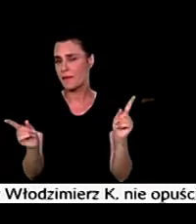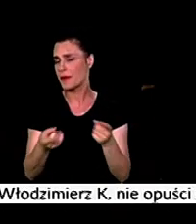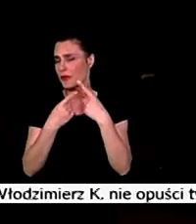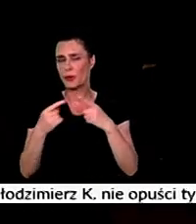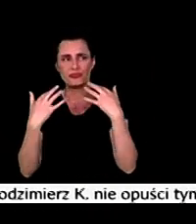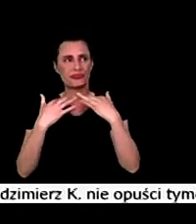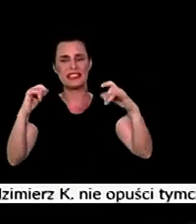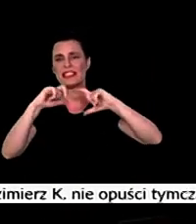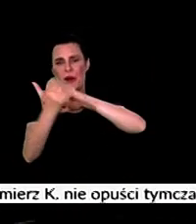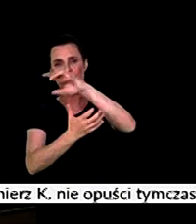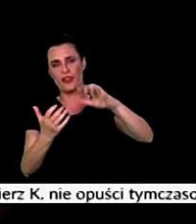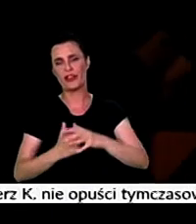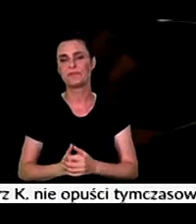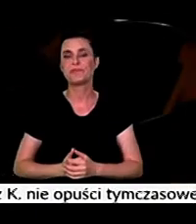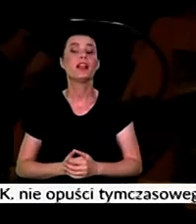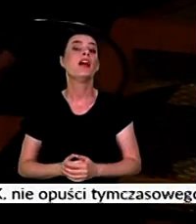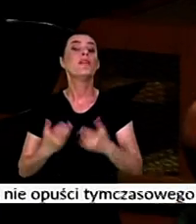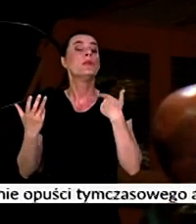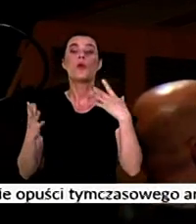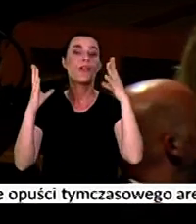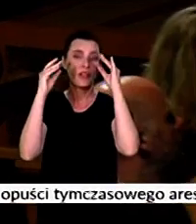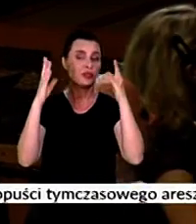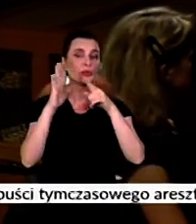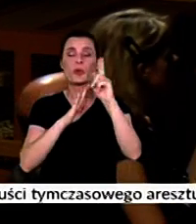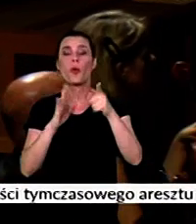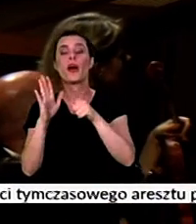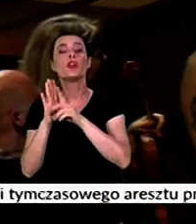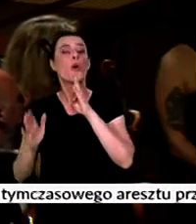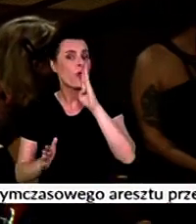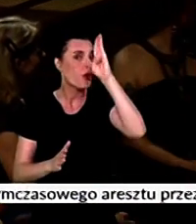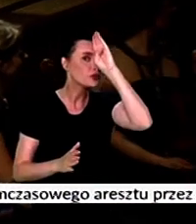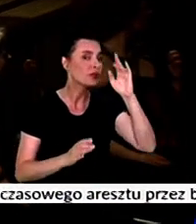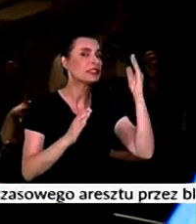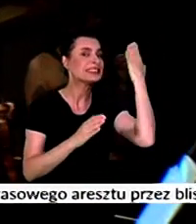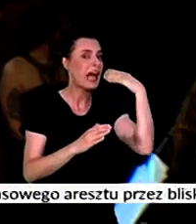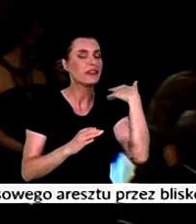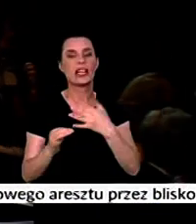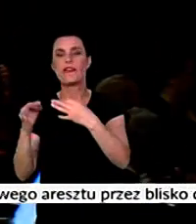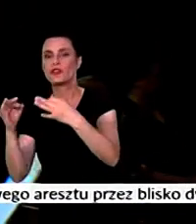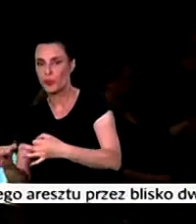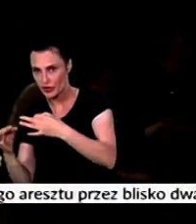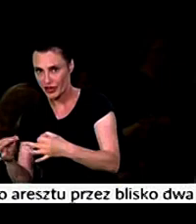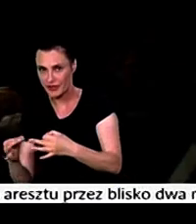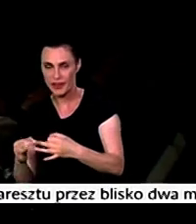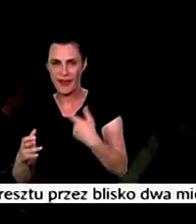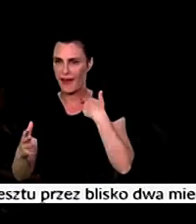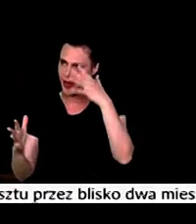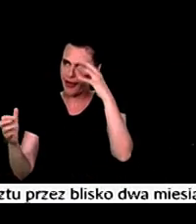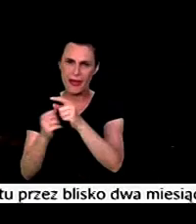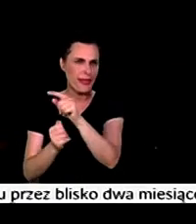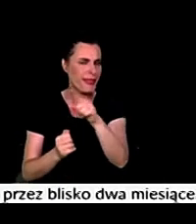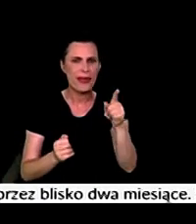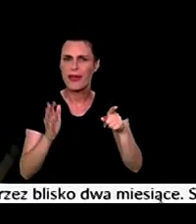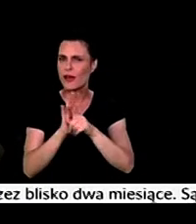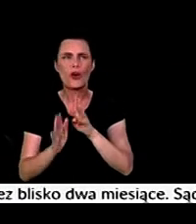we wszechświecie. Akcja wieczoru rozgrywała się między kosmosem dawnym i współczesnym. Jednak niełatwo ująć tak